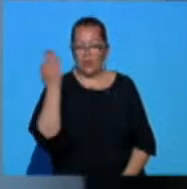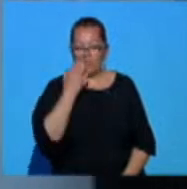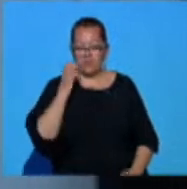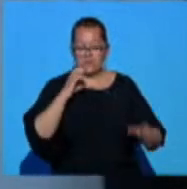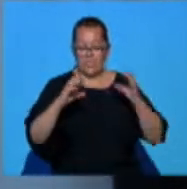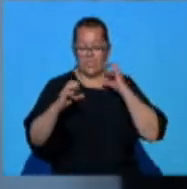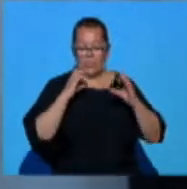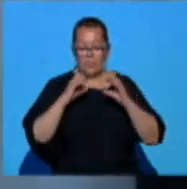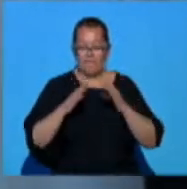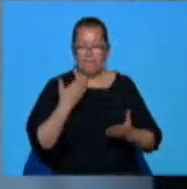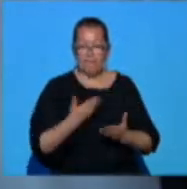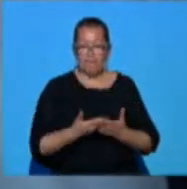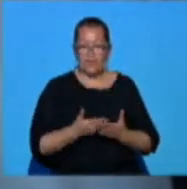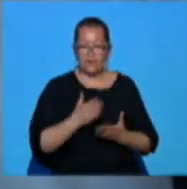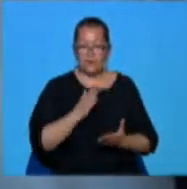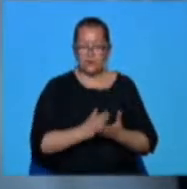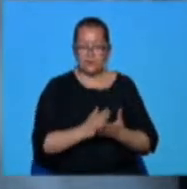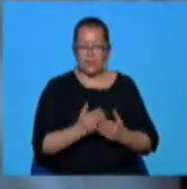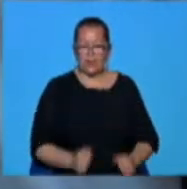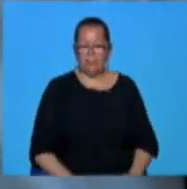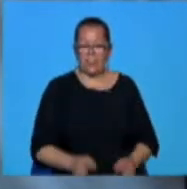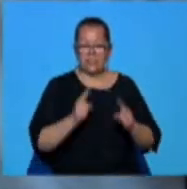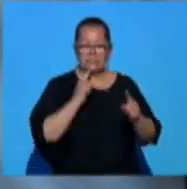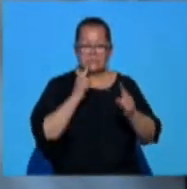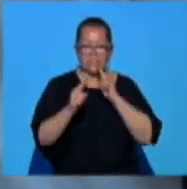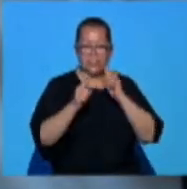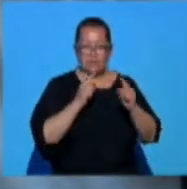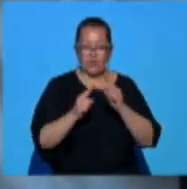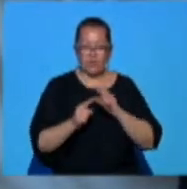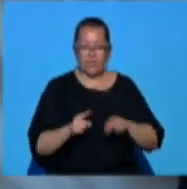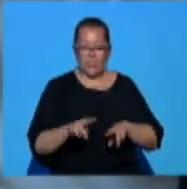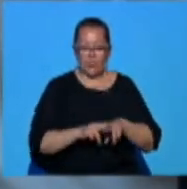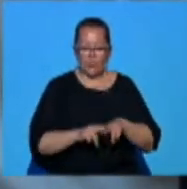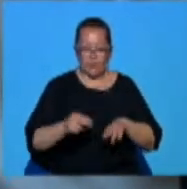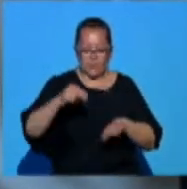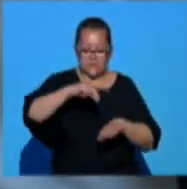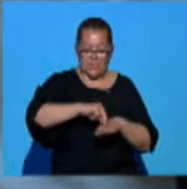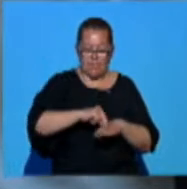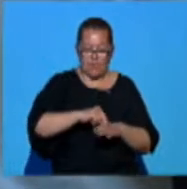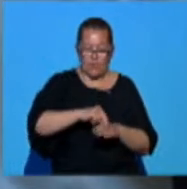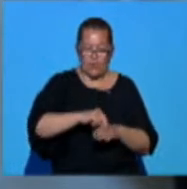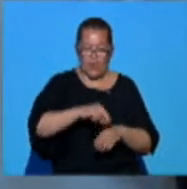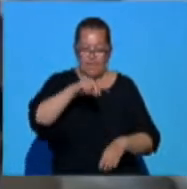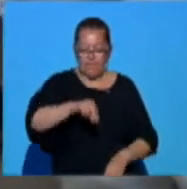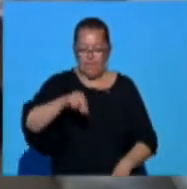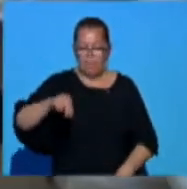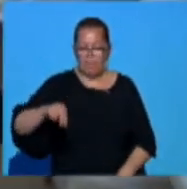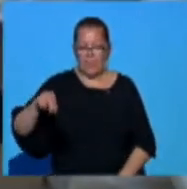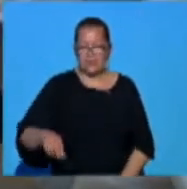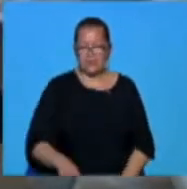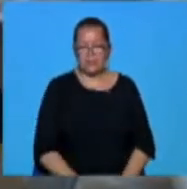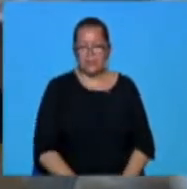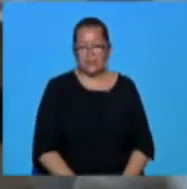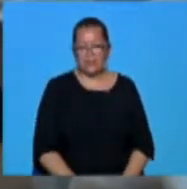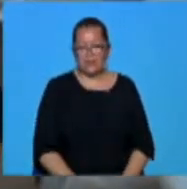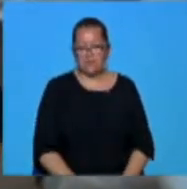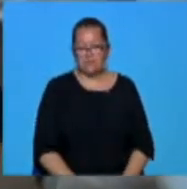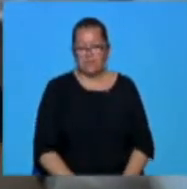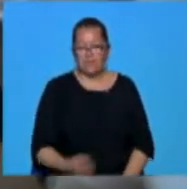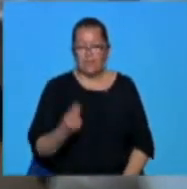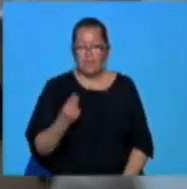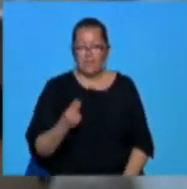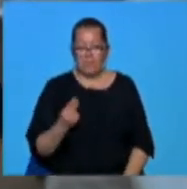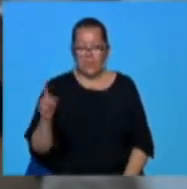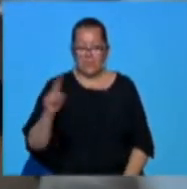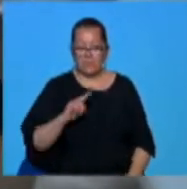pentru că noi trebuie să vorbim, să vedem cum îmbinăm piesele. Și trebuie să folosim timpul eficient. Pur și simplu e armonie și